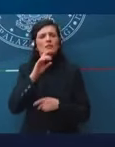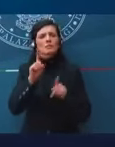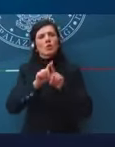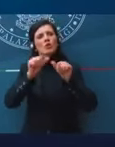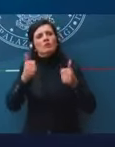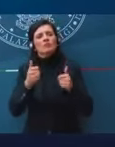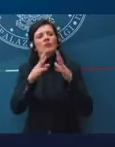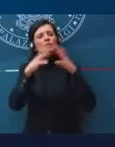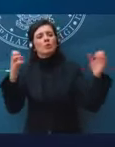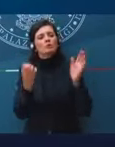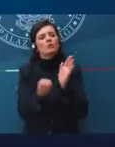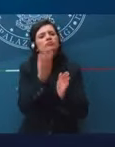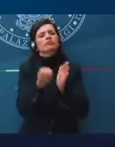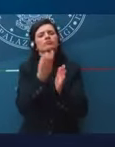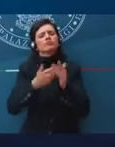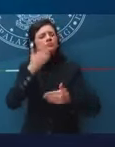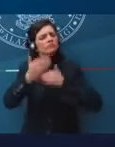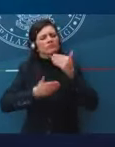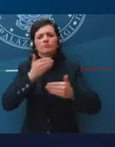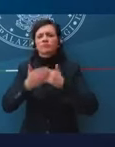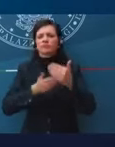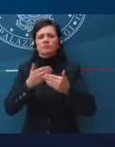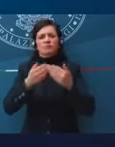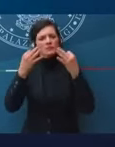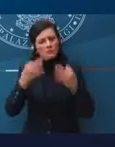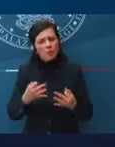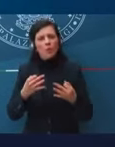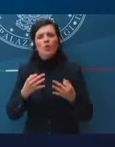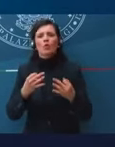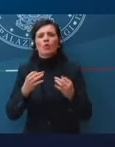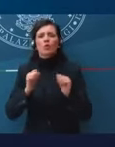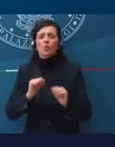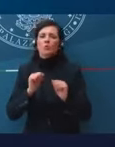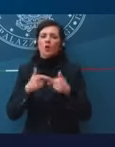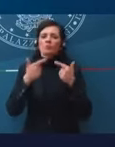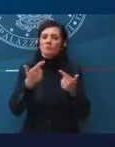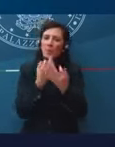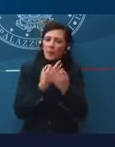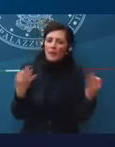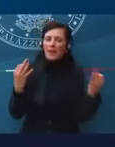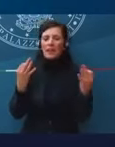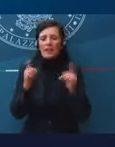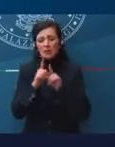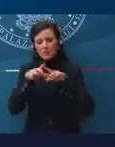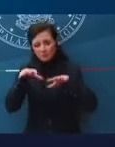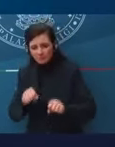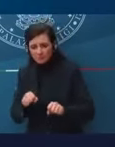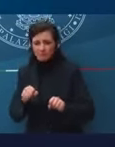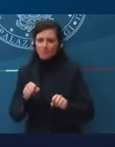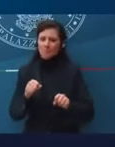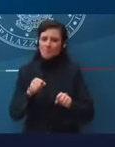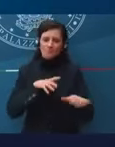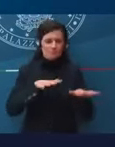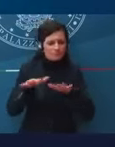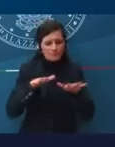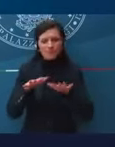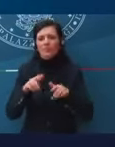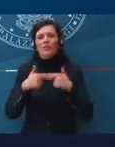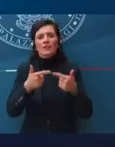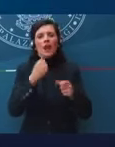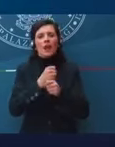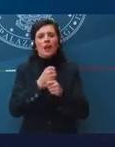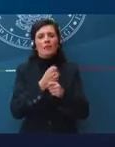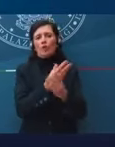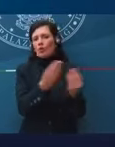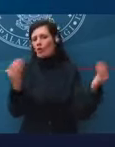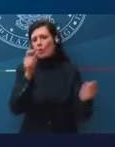prospera, in grado quindi di fare bene e di occupare molte persone.